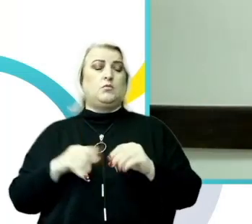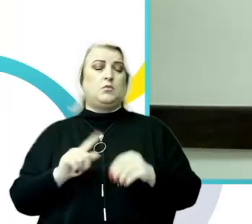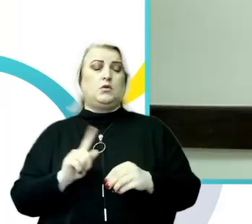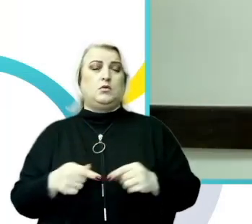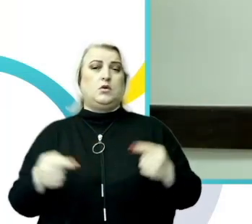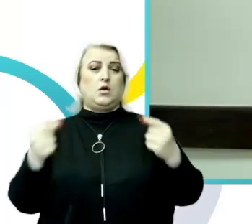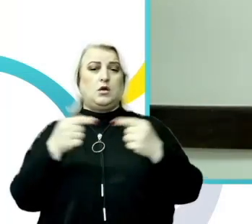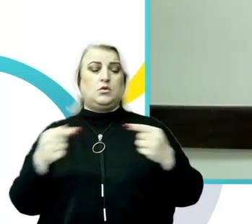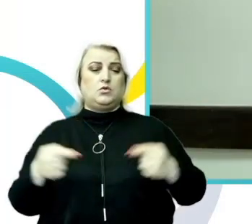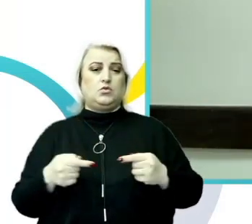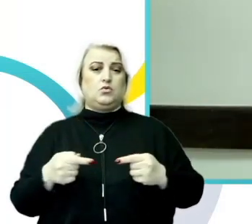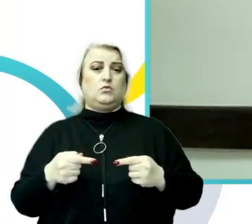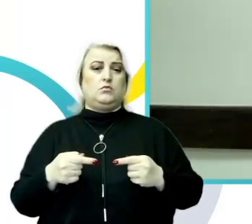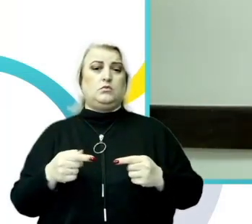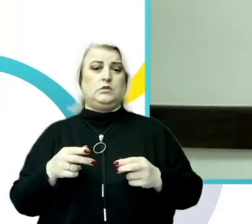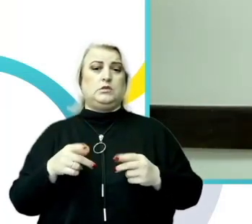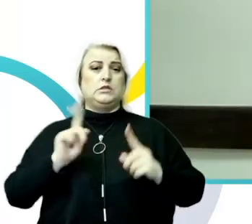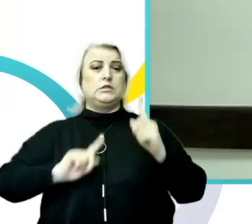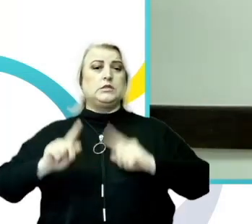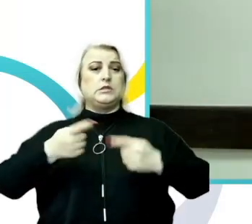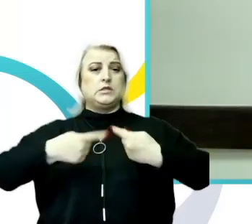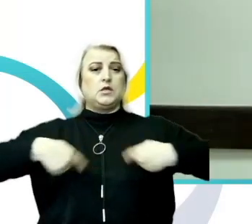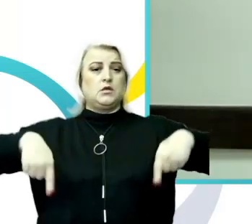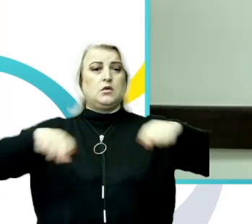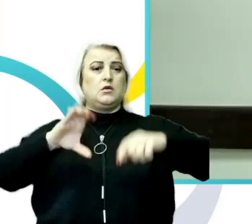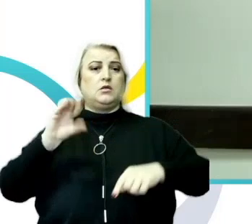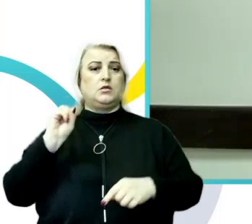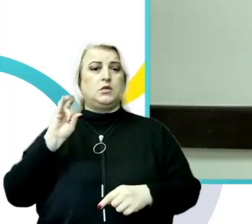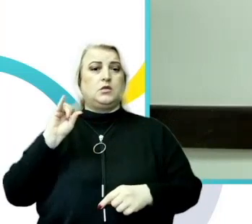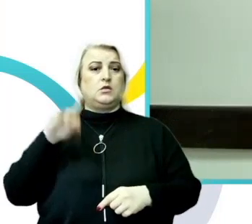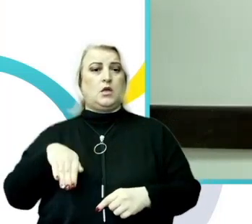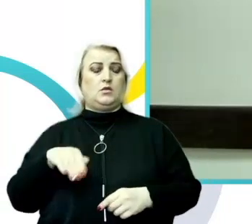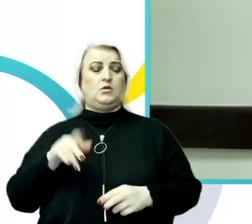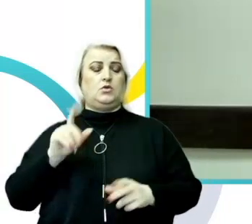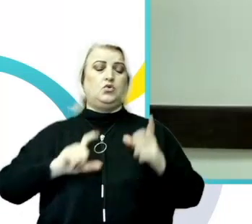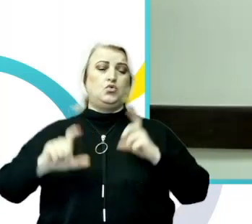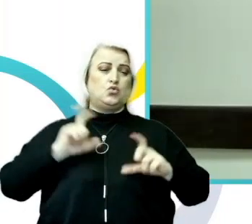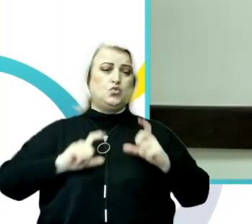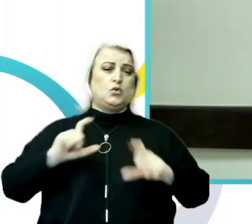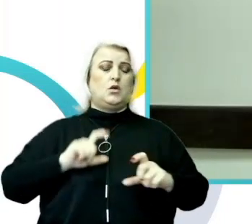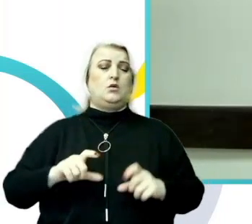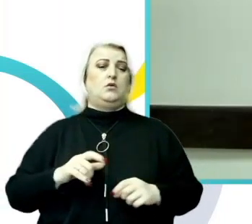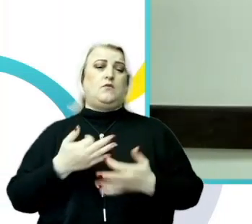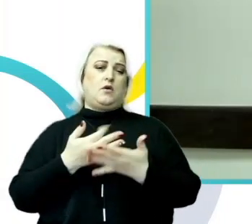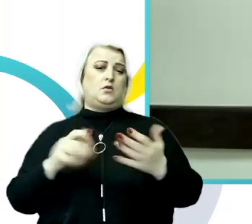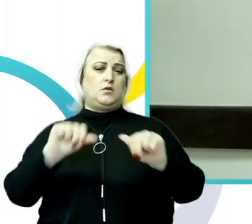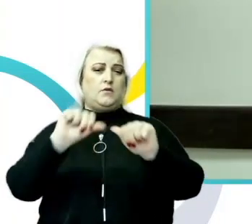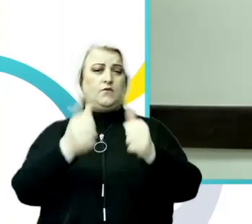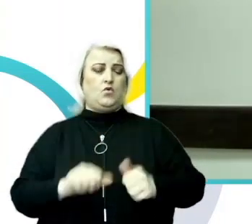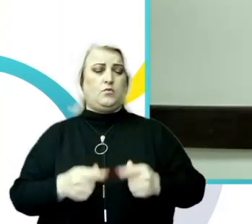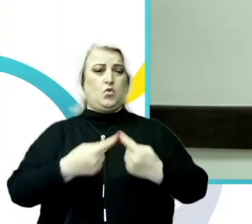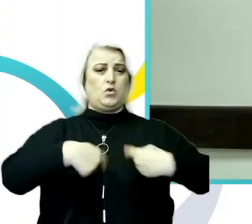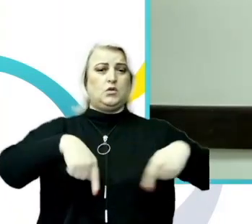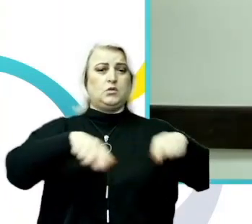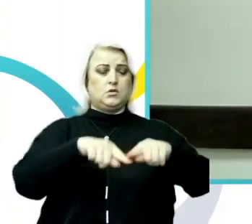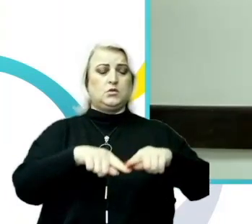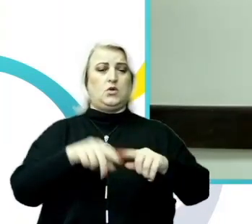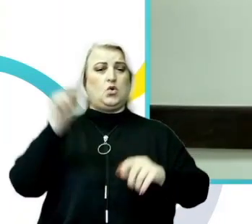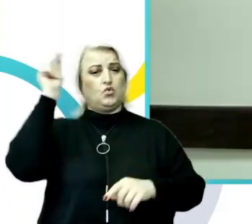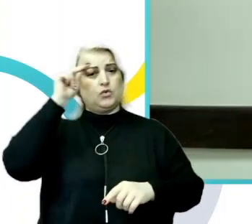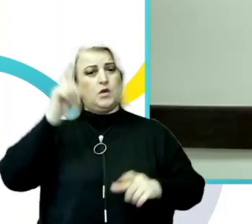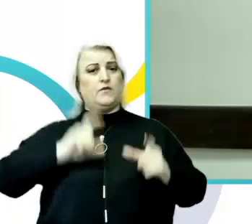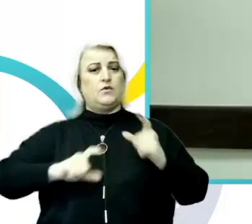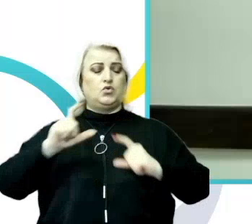senatele studențești, senatele, consiliile de elevi și alte forme organizatorice elevii și a